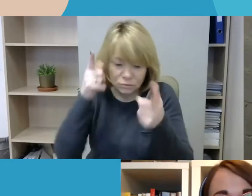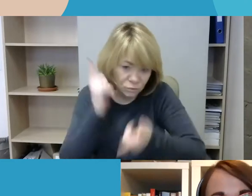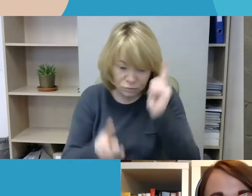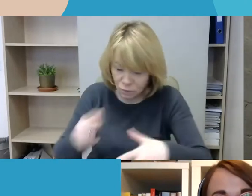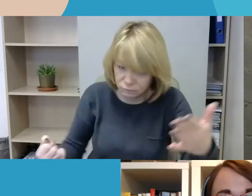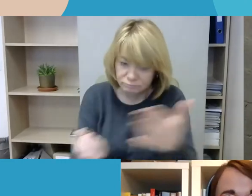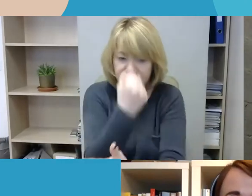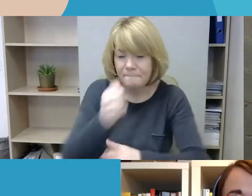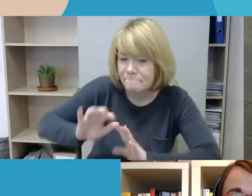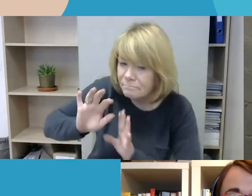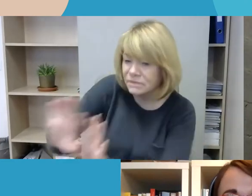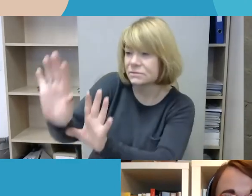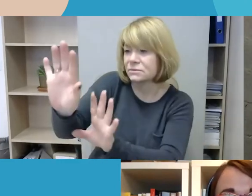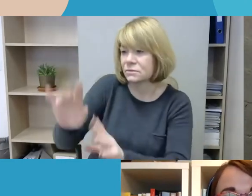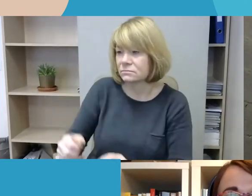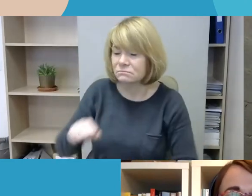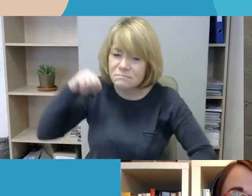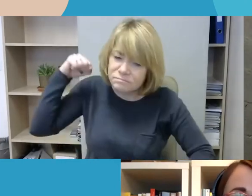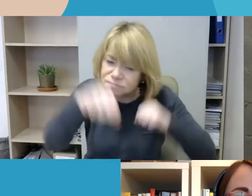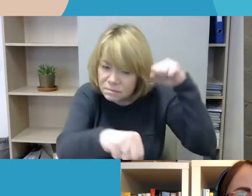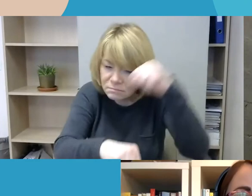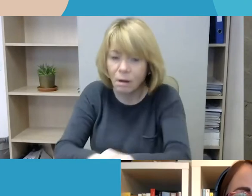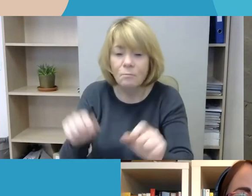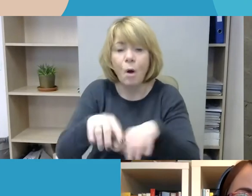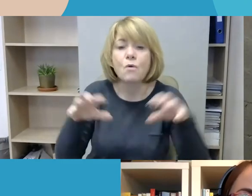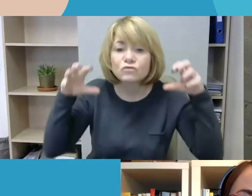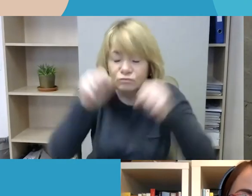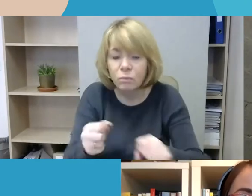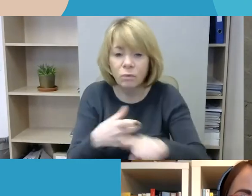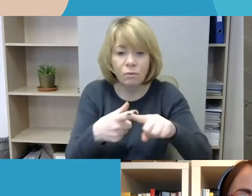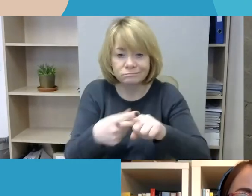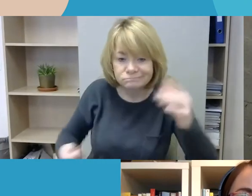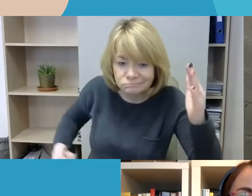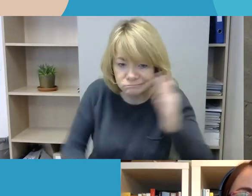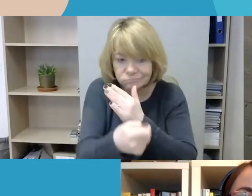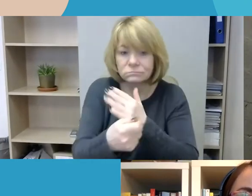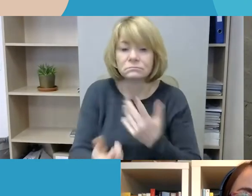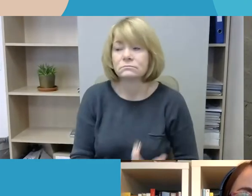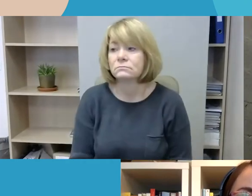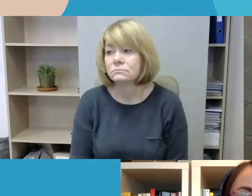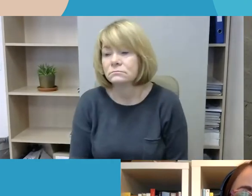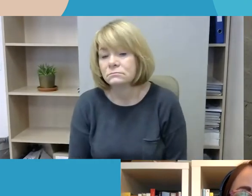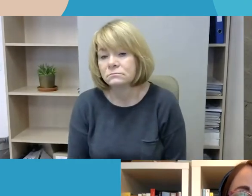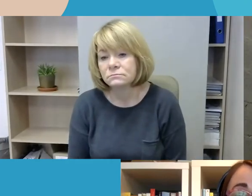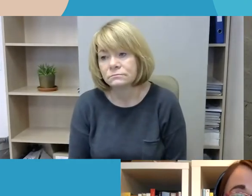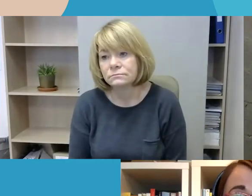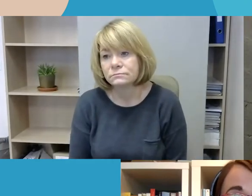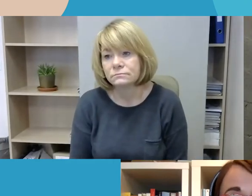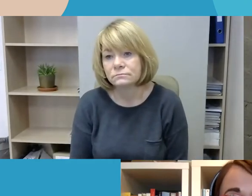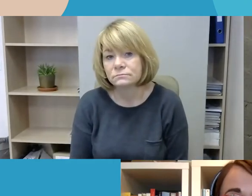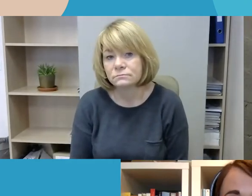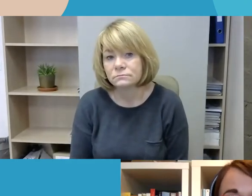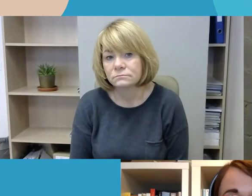pastumti, trenkti, primušti iki užpolimo arba dūrių peiliu žmogaus, kuris turi kitą